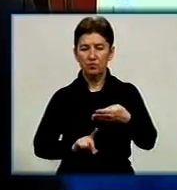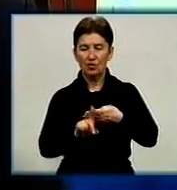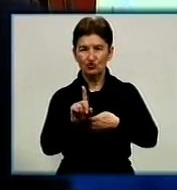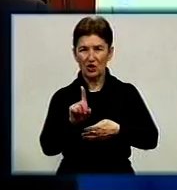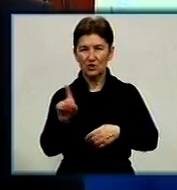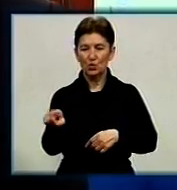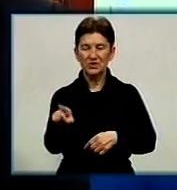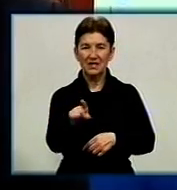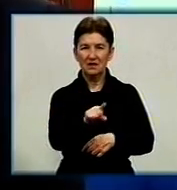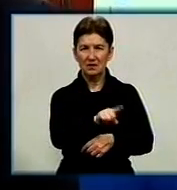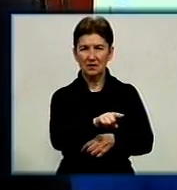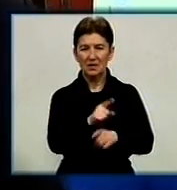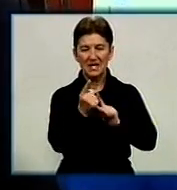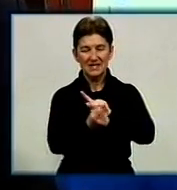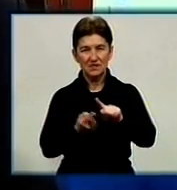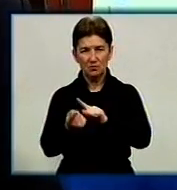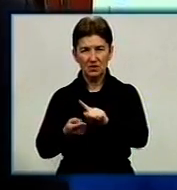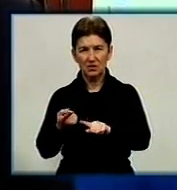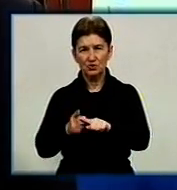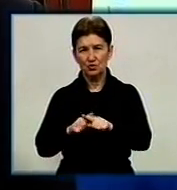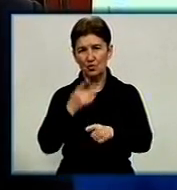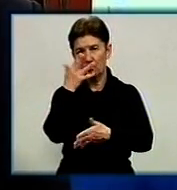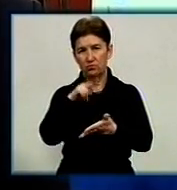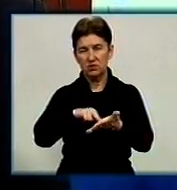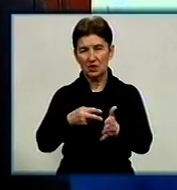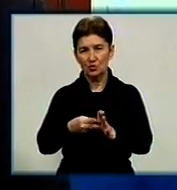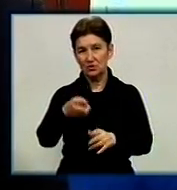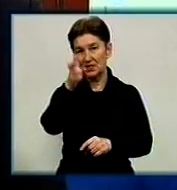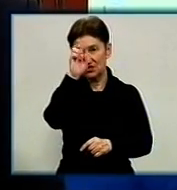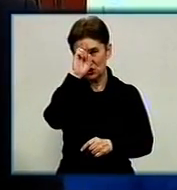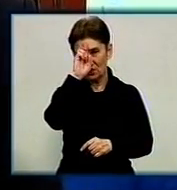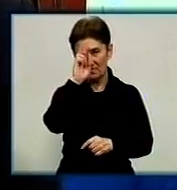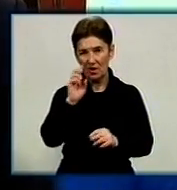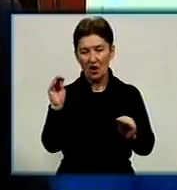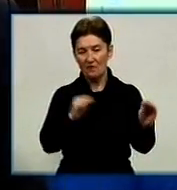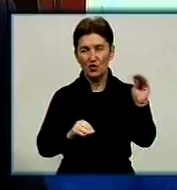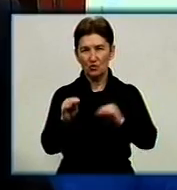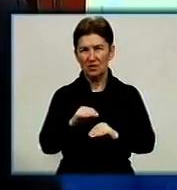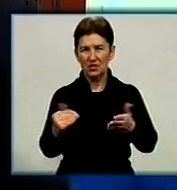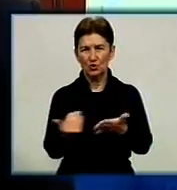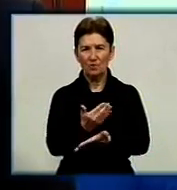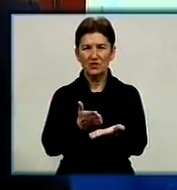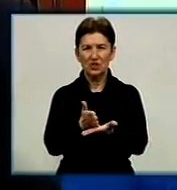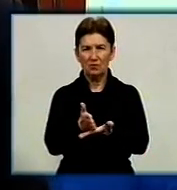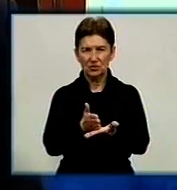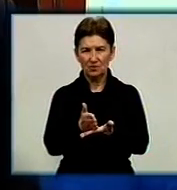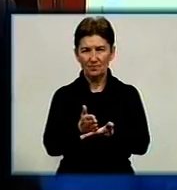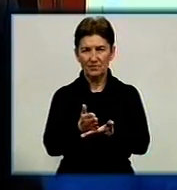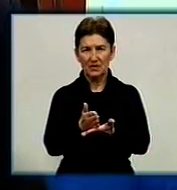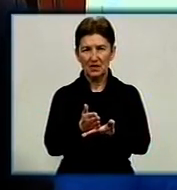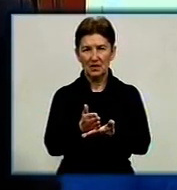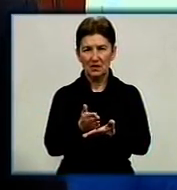тих змін, які плануються державою саме формування нової служби – служби праці.